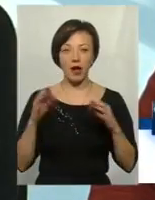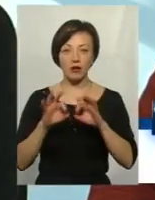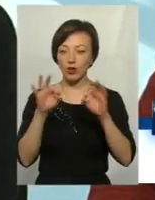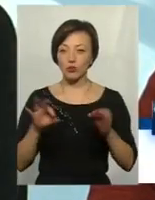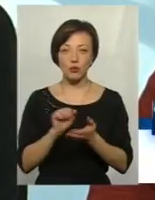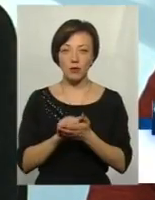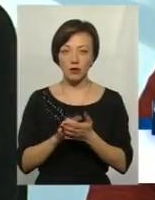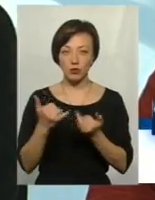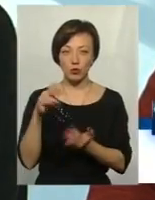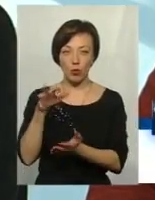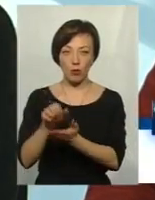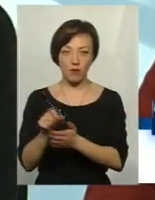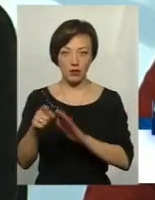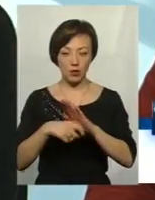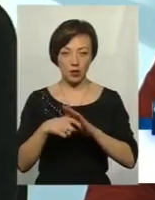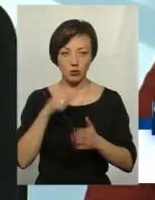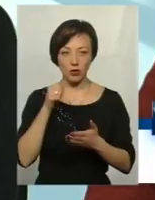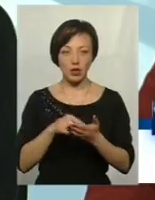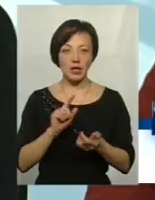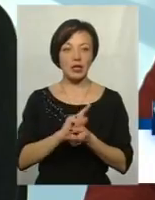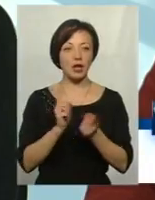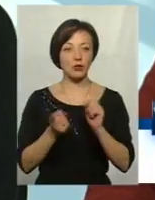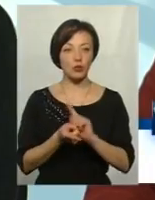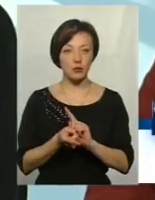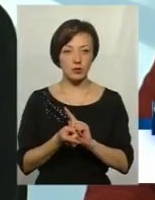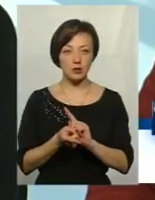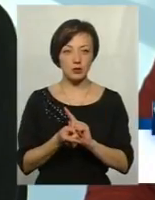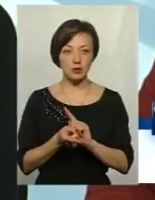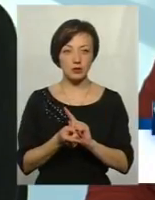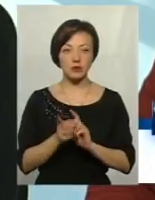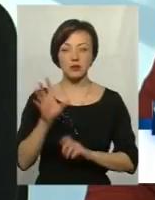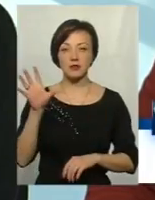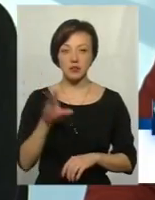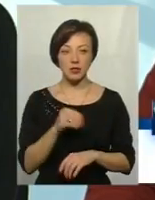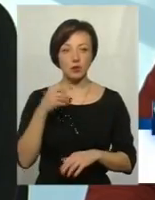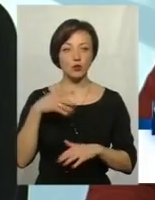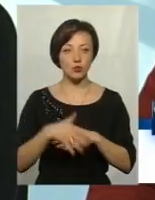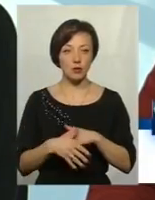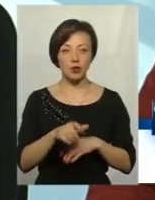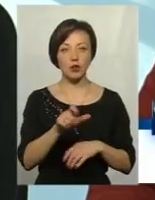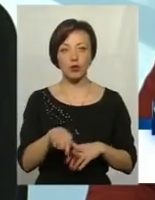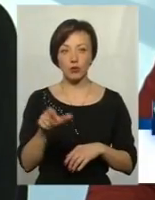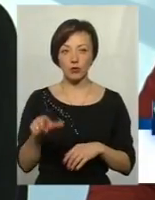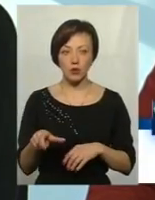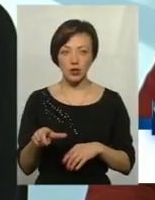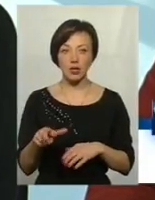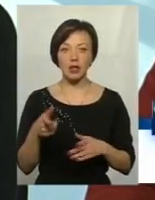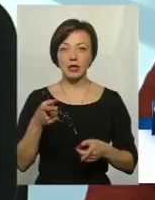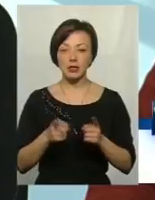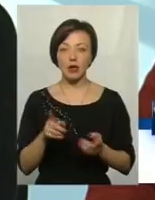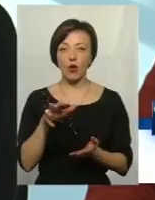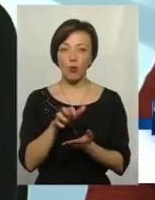територій, також сьогодні окуповані. І натомість всі ж розуміють, що вони є в дійсності окуповані.